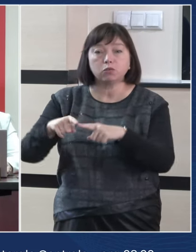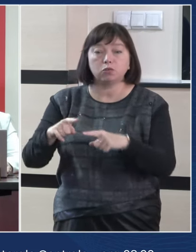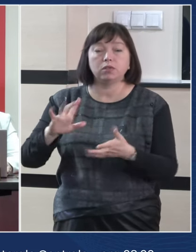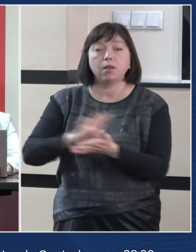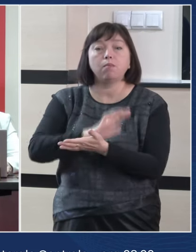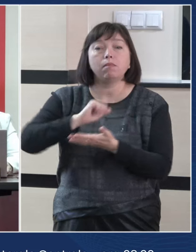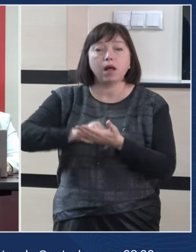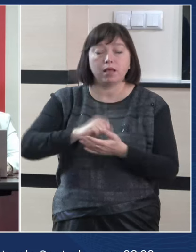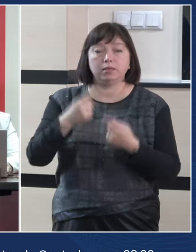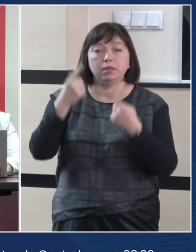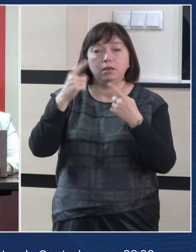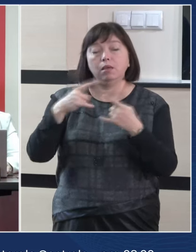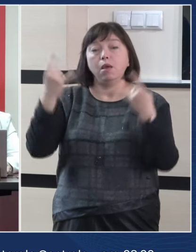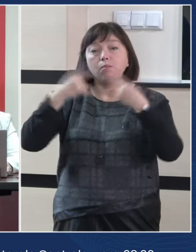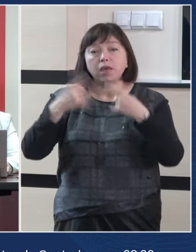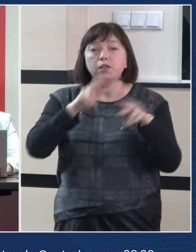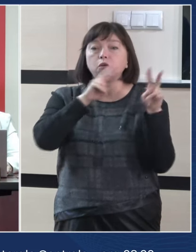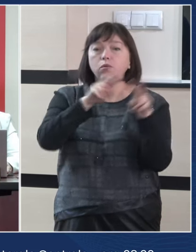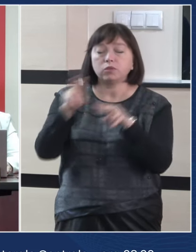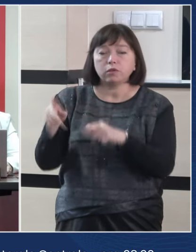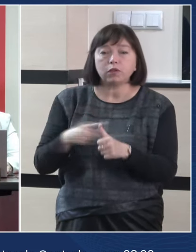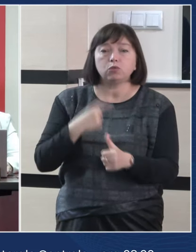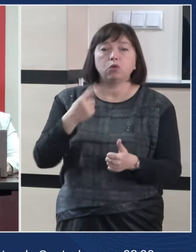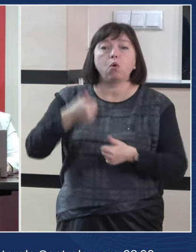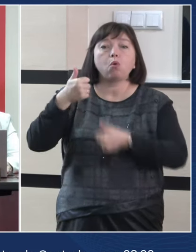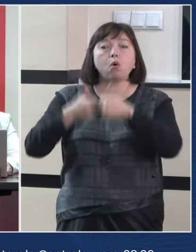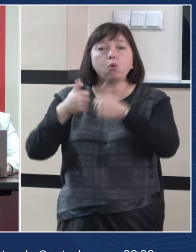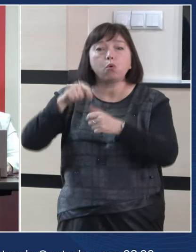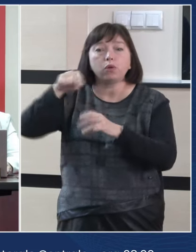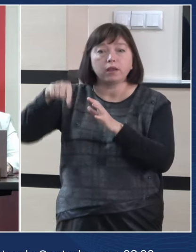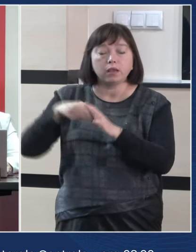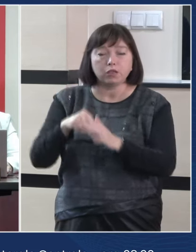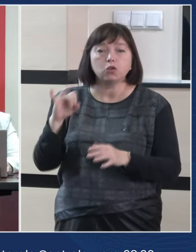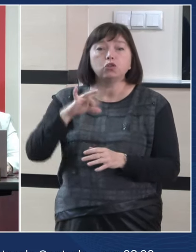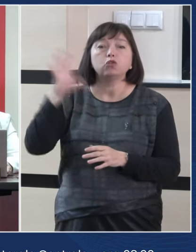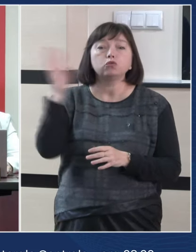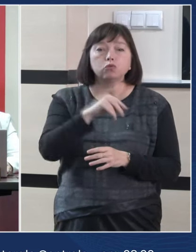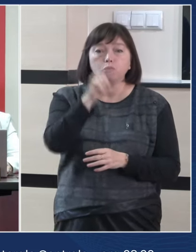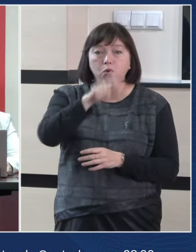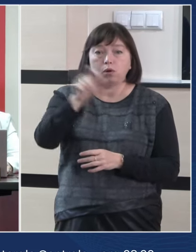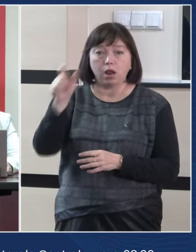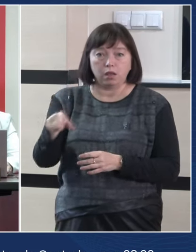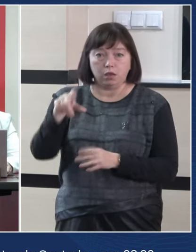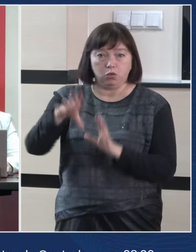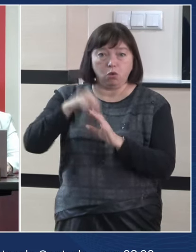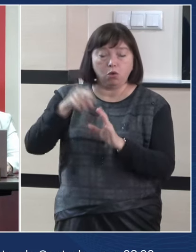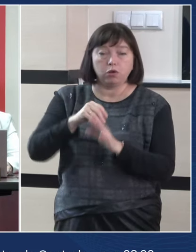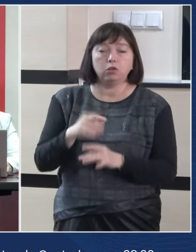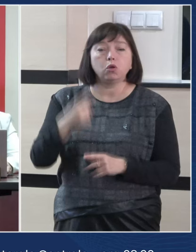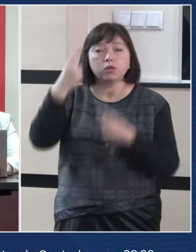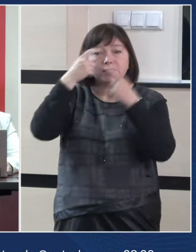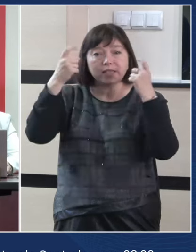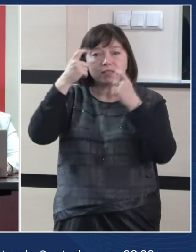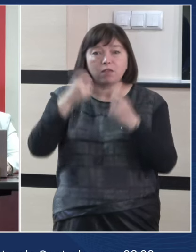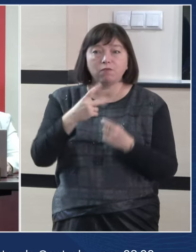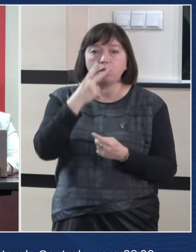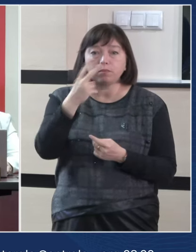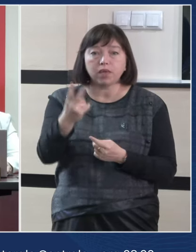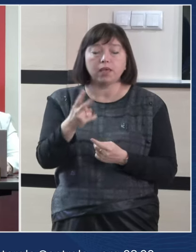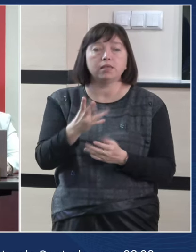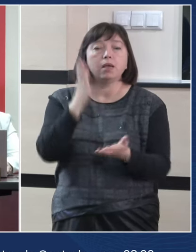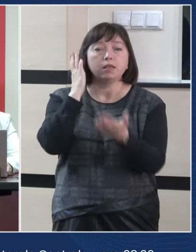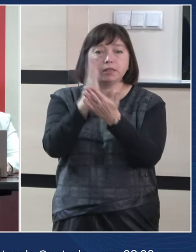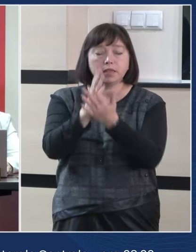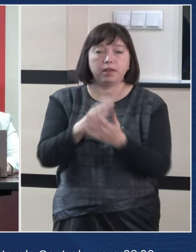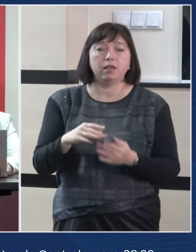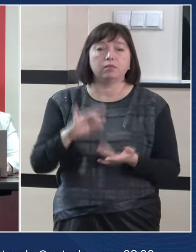mass media, observatorilor, concurenților, dar și tuturor alegătorilor să se informeze direct de